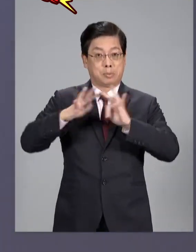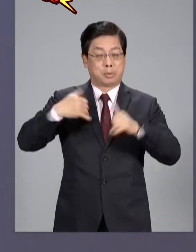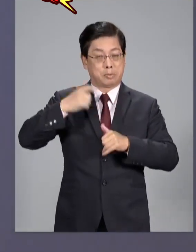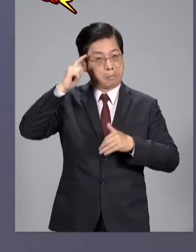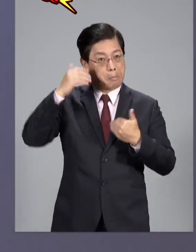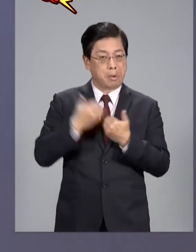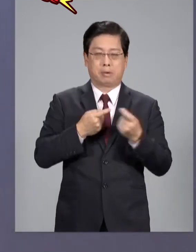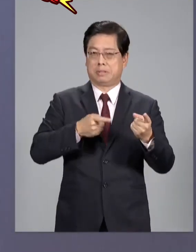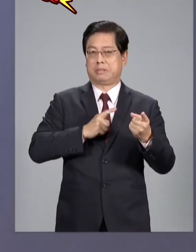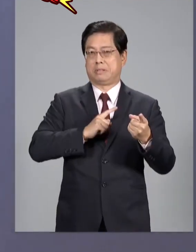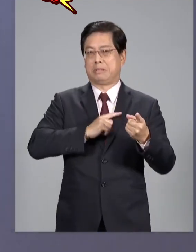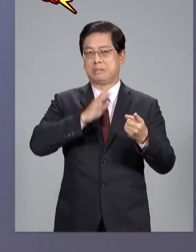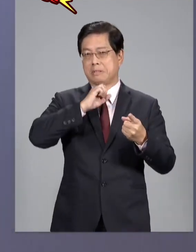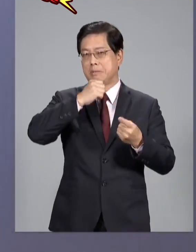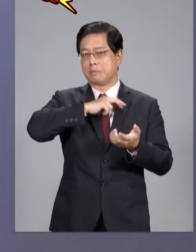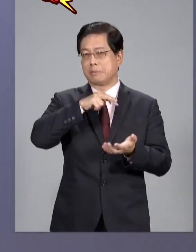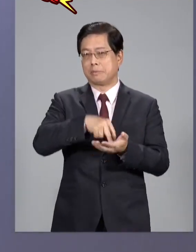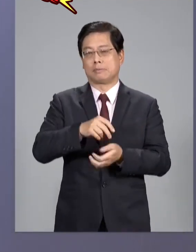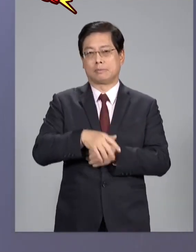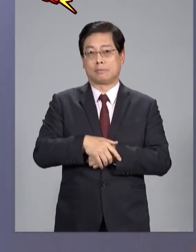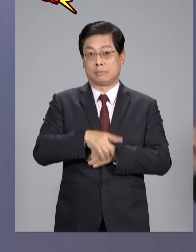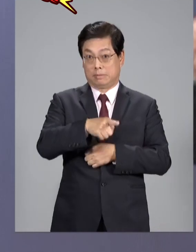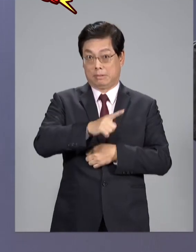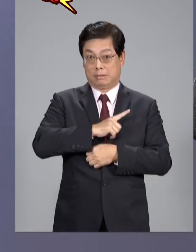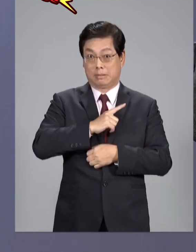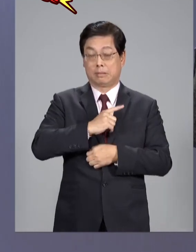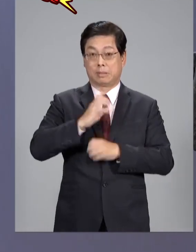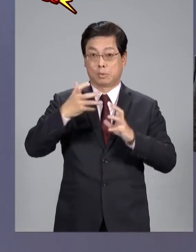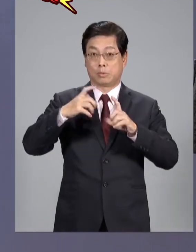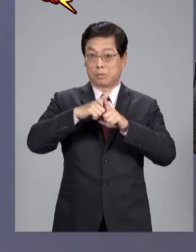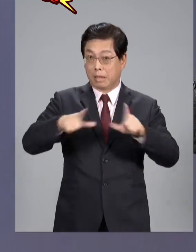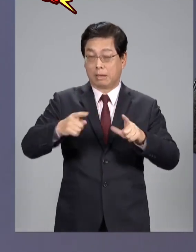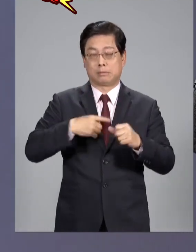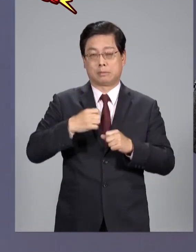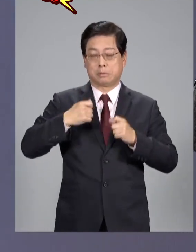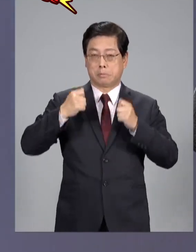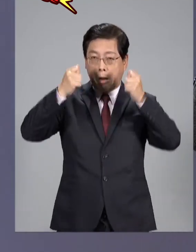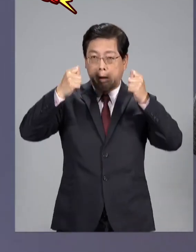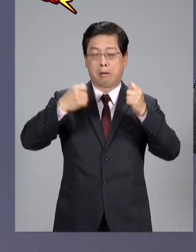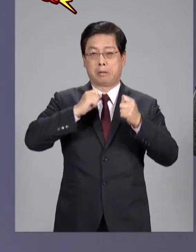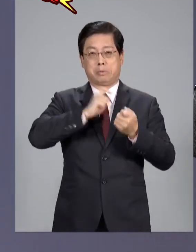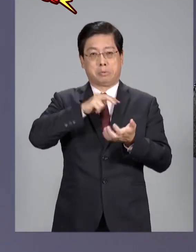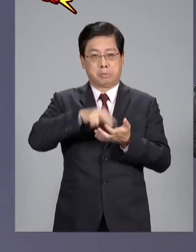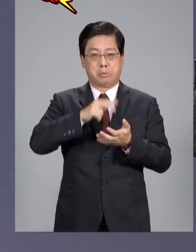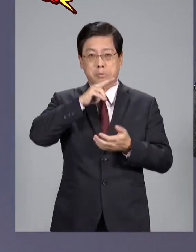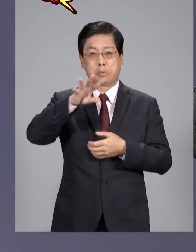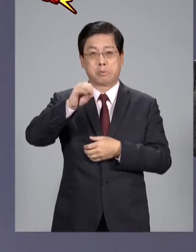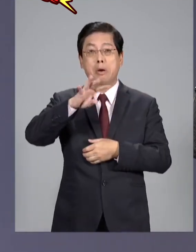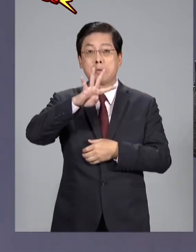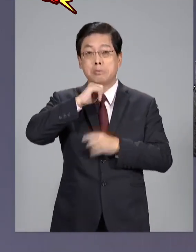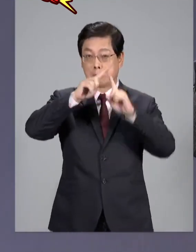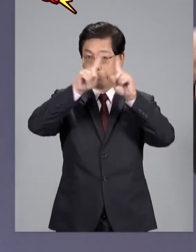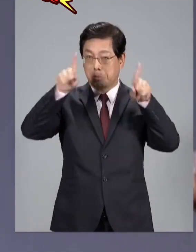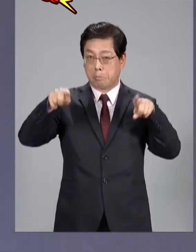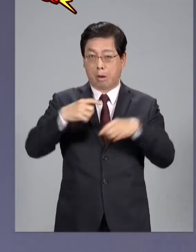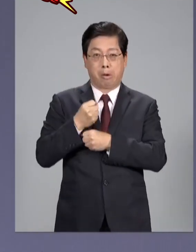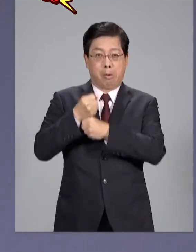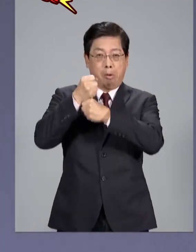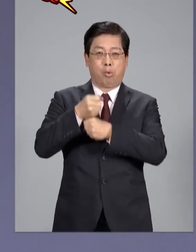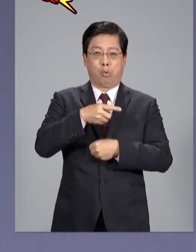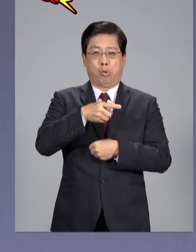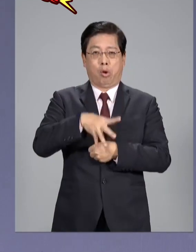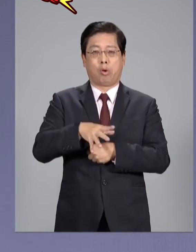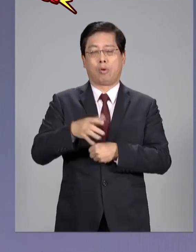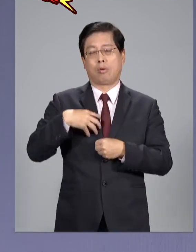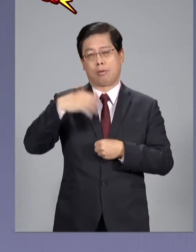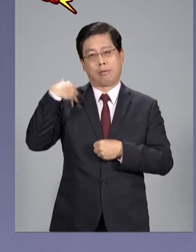才是台獨賴清德在國大的時候高舉台獨萬歲台灣獨立萬歲的這個這個標